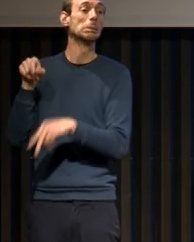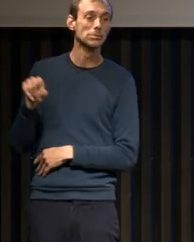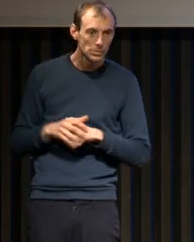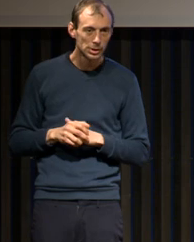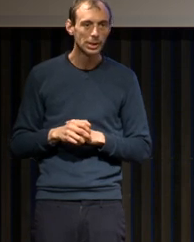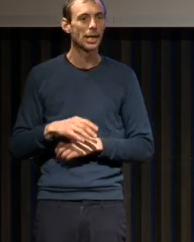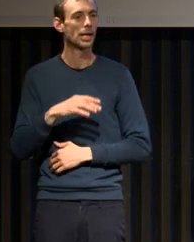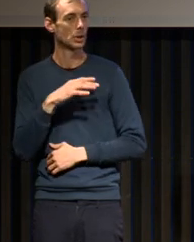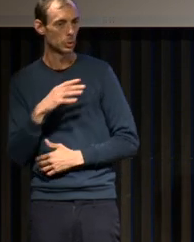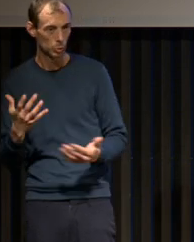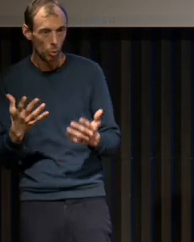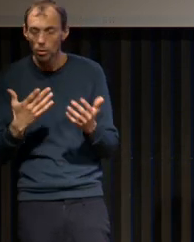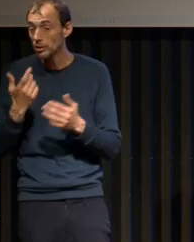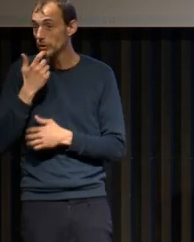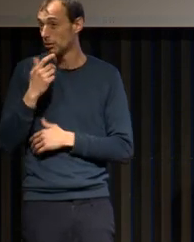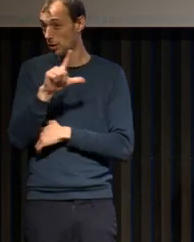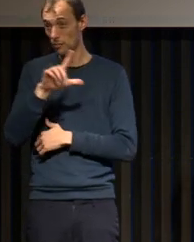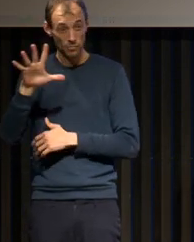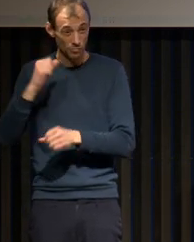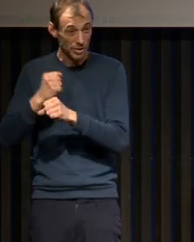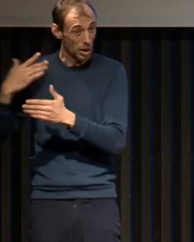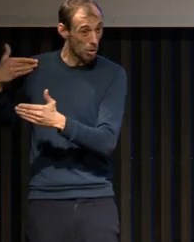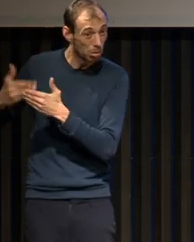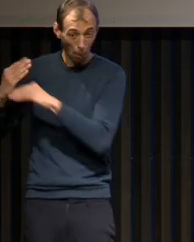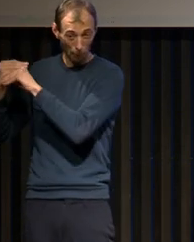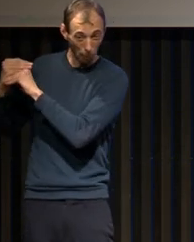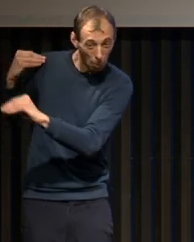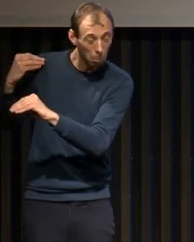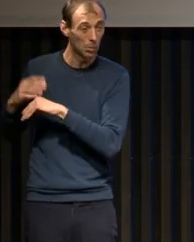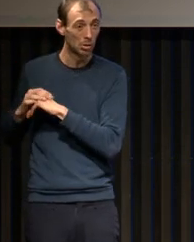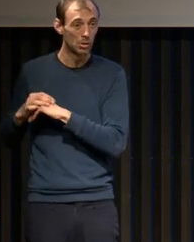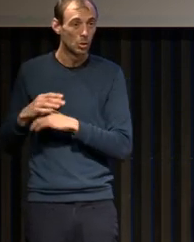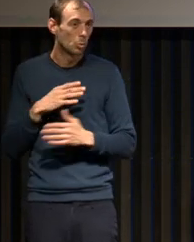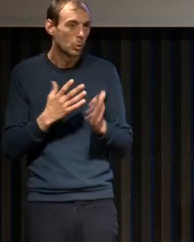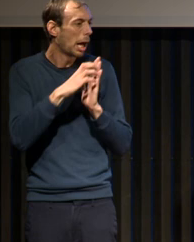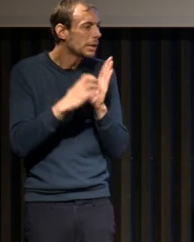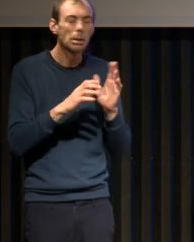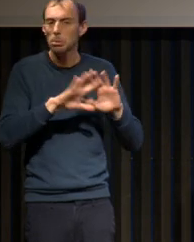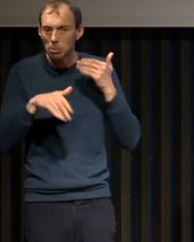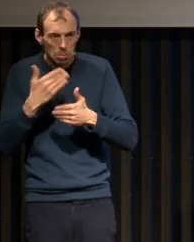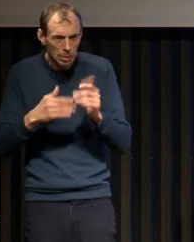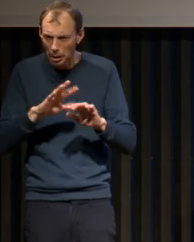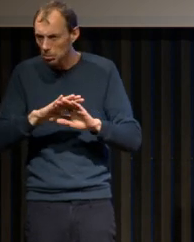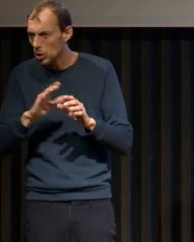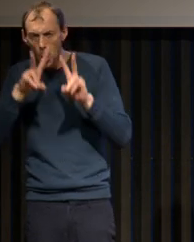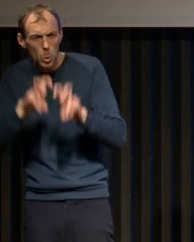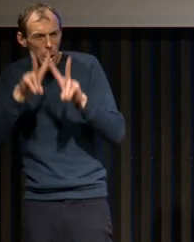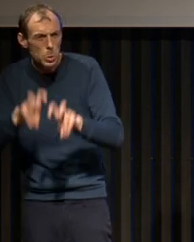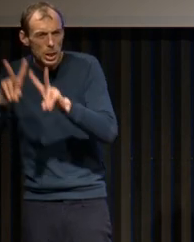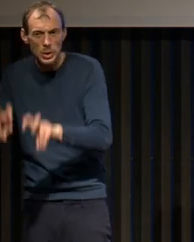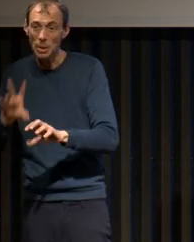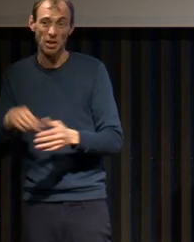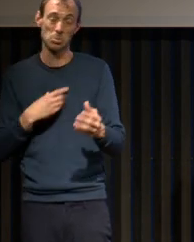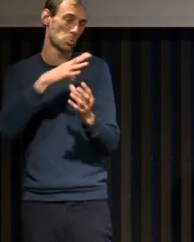s passé plein de choses, depuis les articles de culot et depuis les articles d'Henri Gasto. Il y a eu plein de recherches qui se sont faites, un peu éparpillées